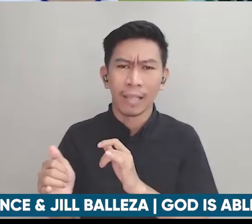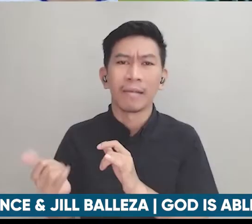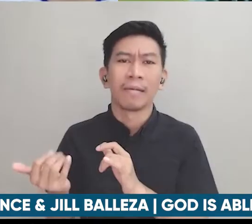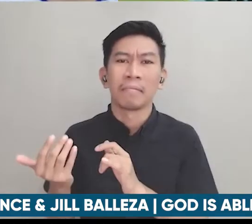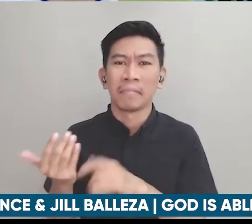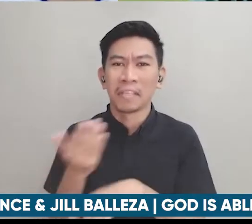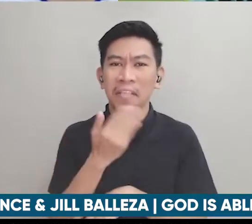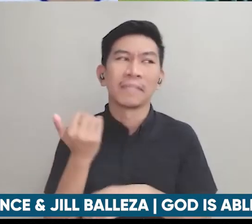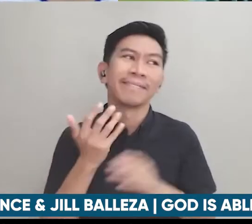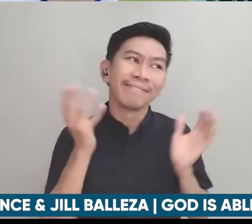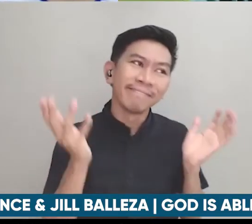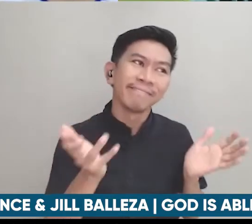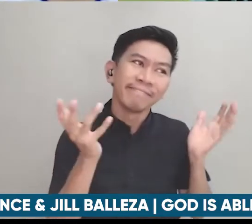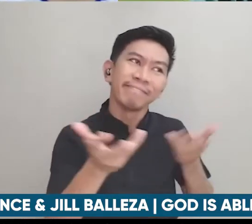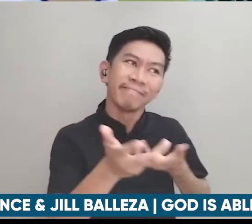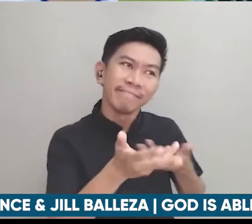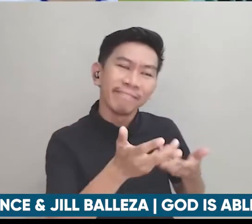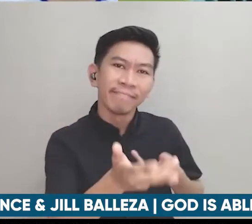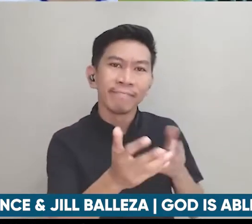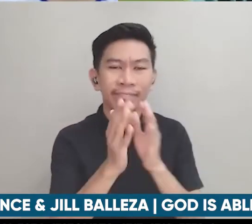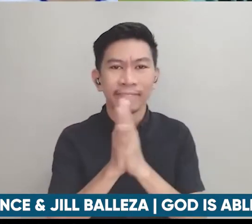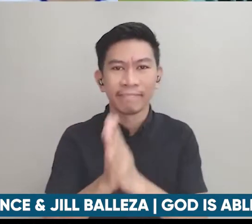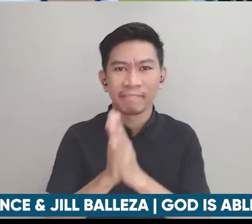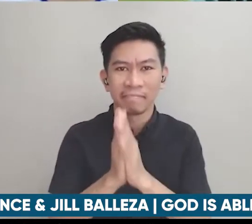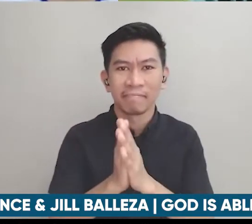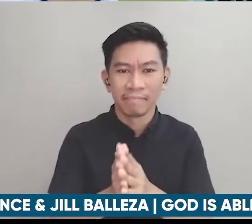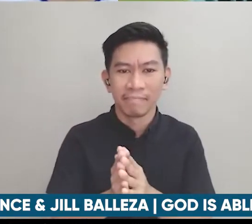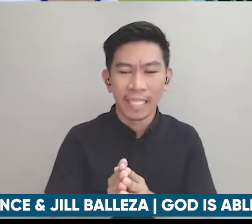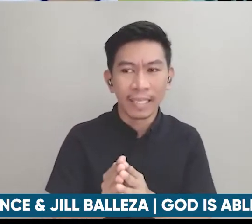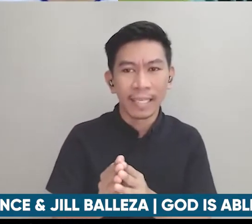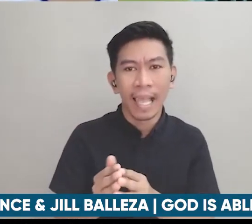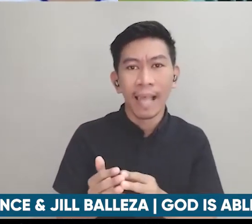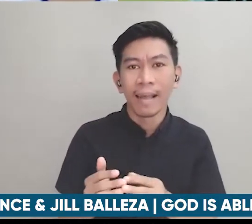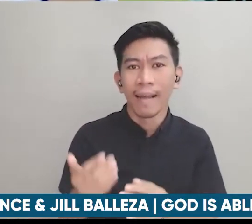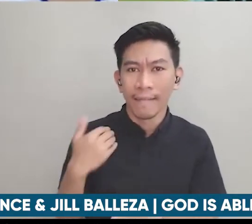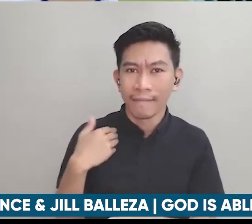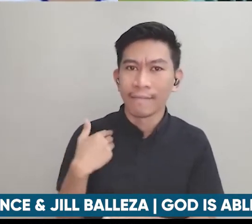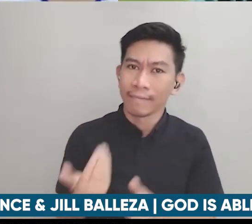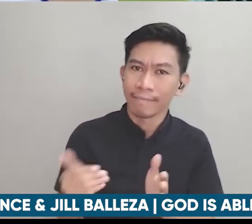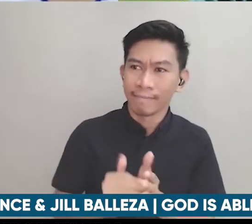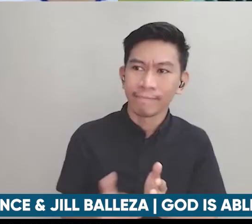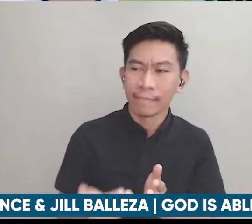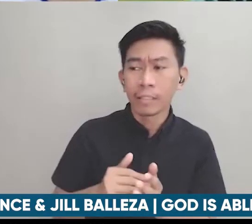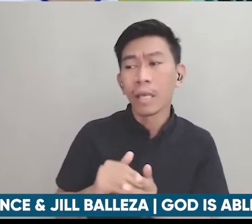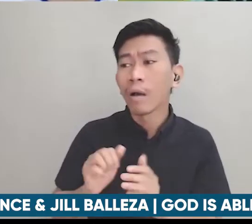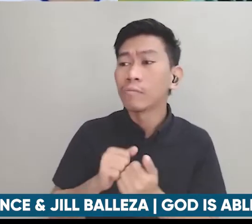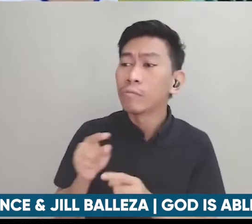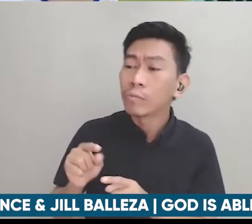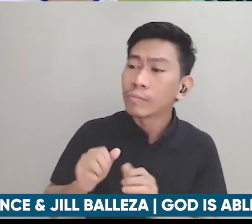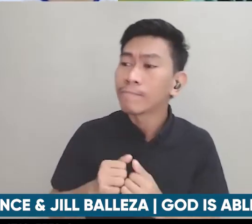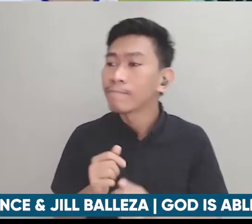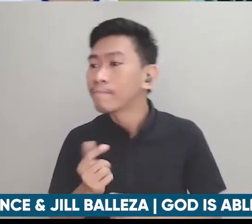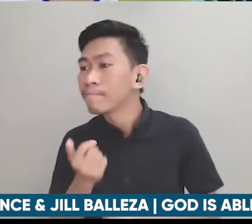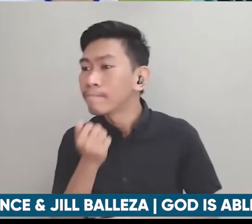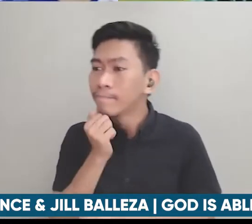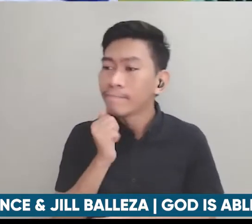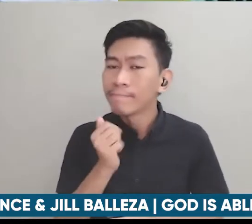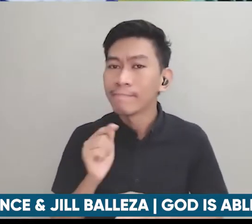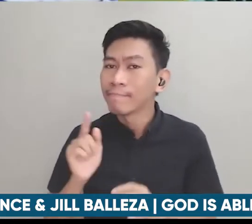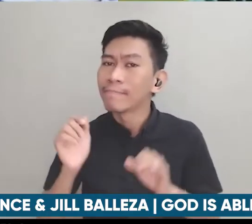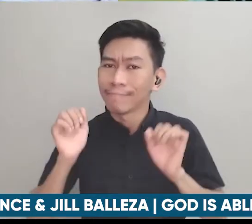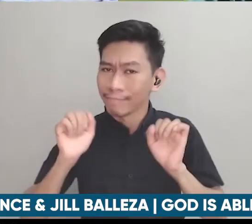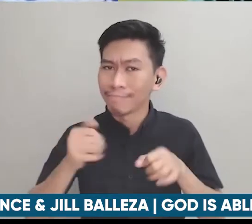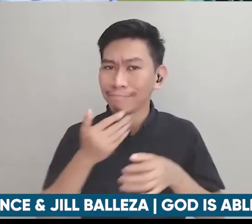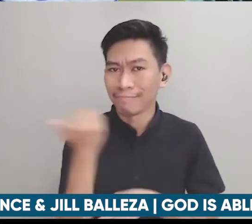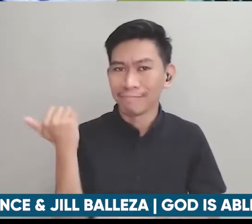kasamang nananalangin at may nangangamusta sa iyo every now and then kasi tayo lang din naman ng community tayo rin